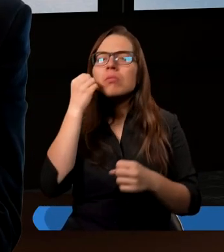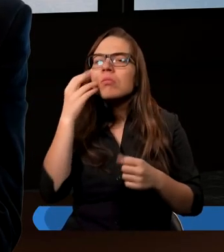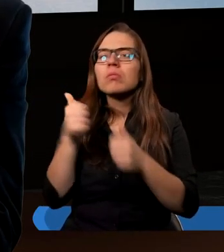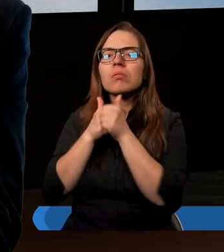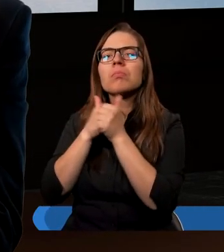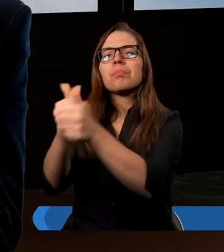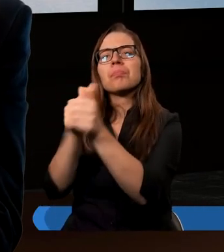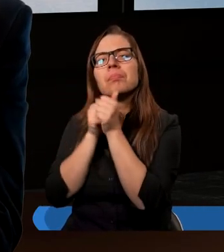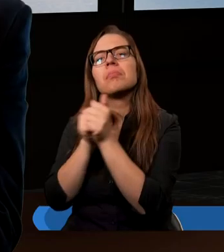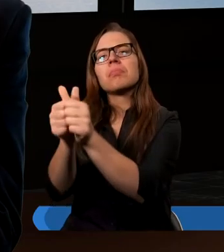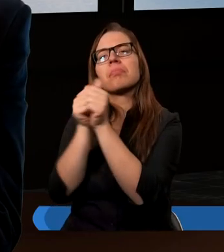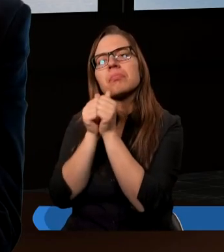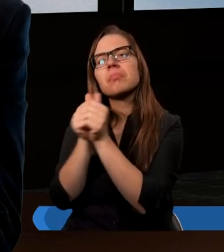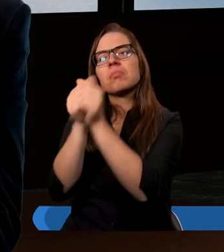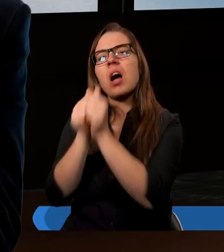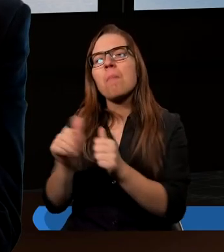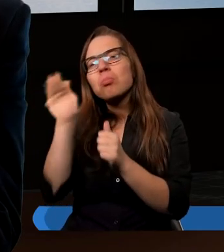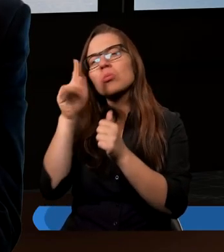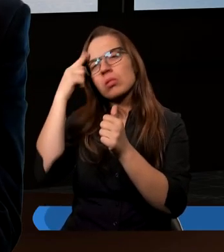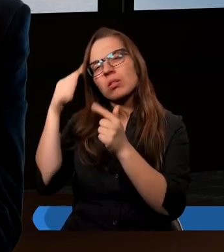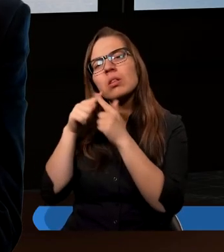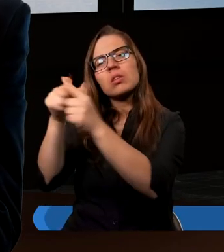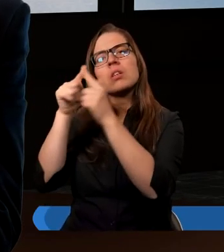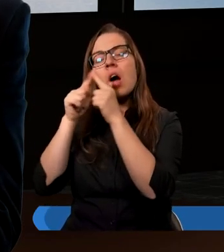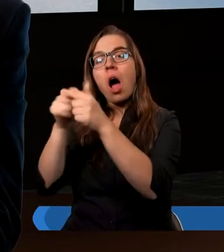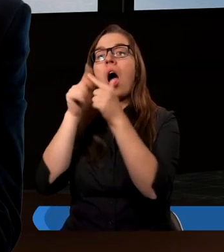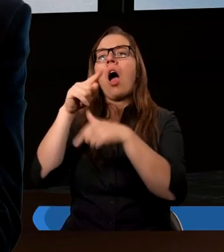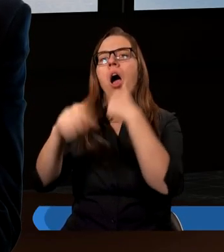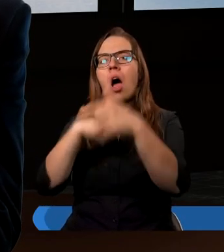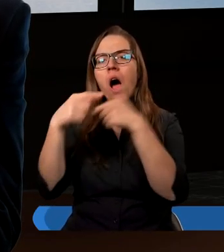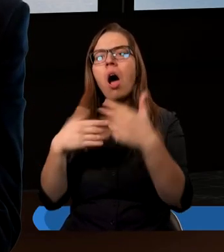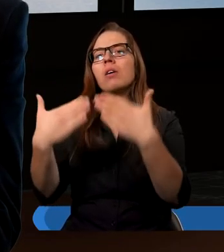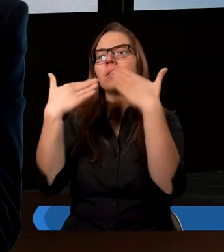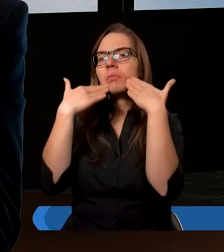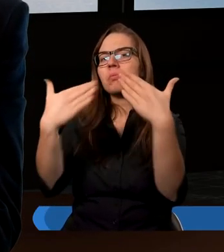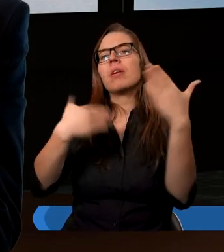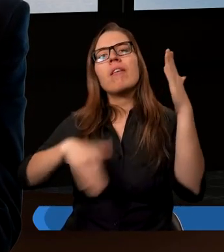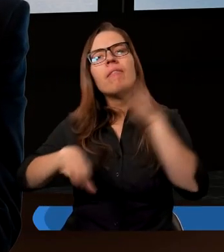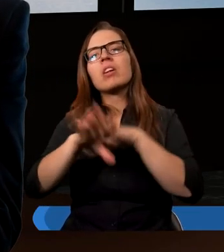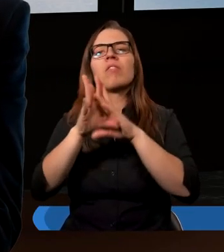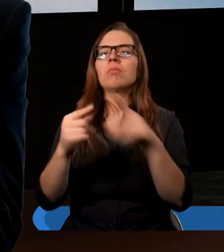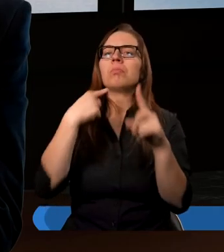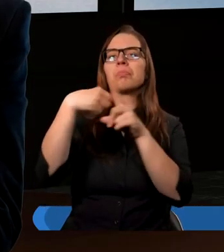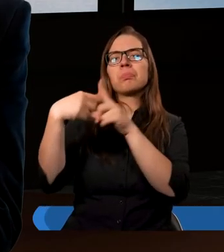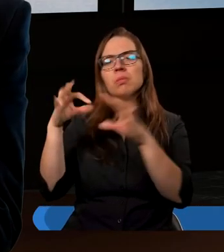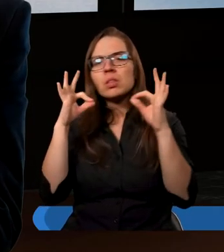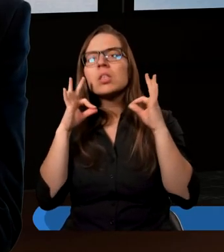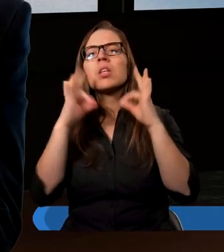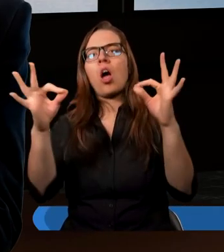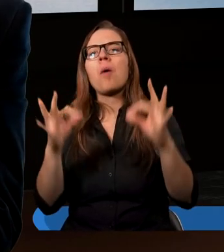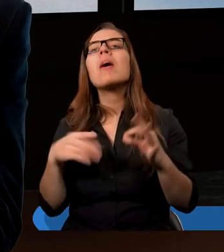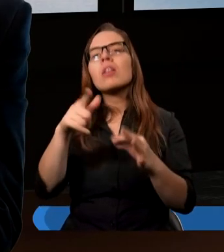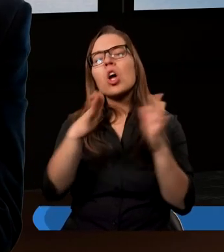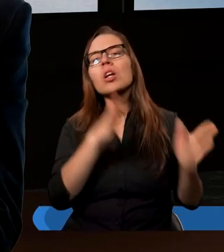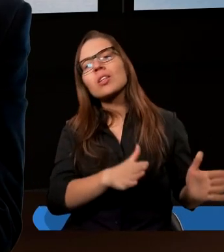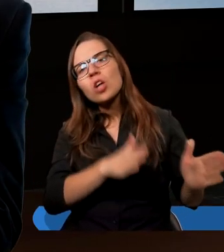uczciwy, byłem w porządku i teraz wszystko straciłem i w takiej pogorzałowaniu sytuacji jestem. Nie. Uważam, że to